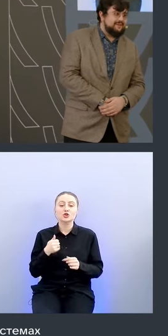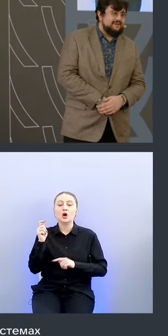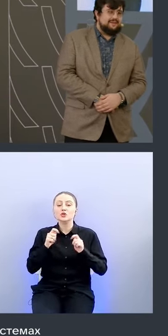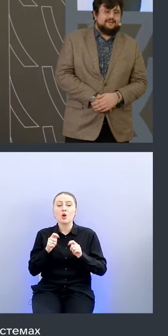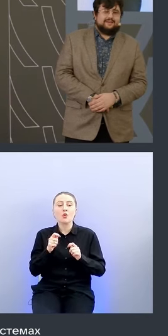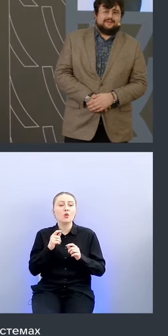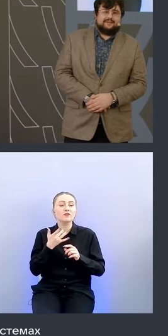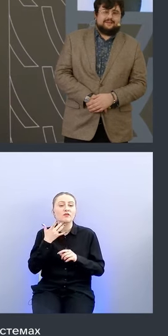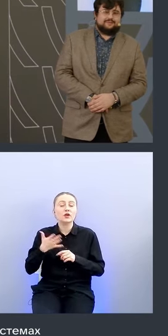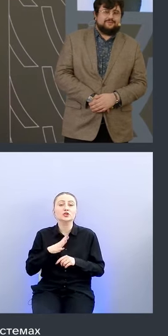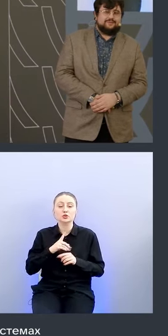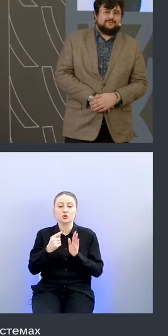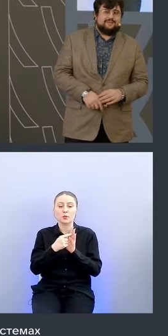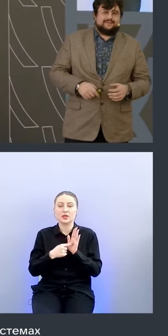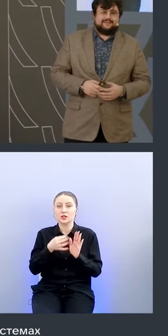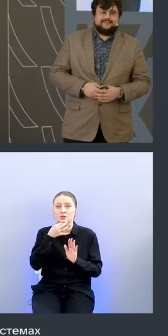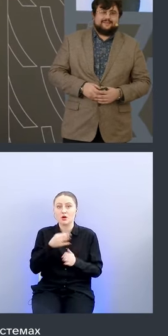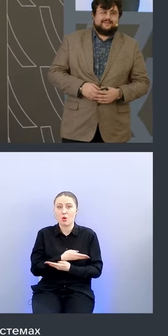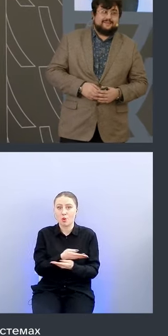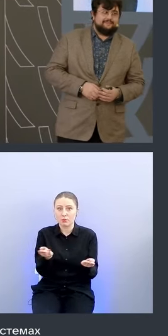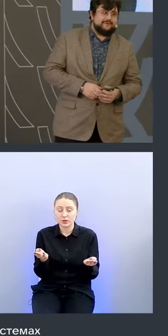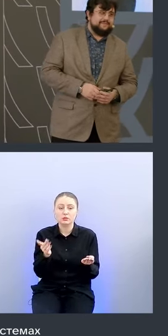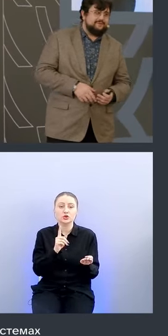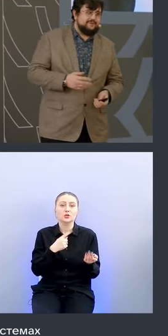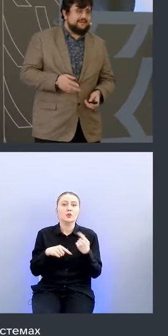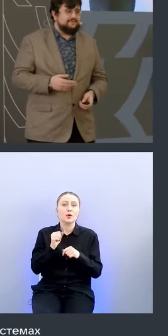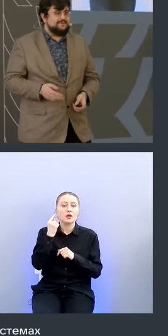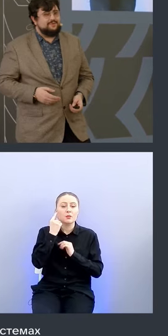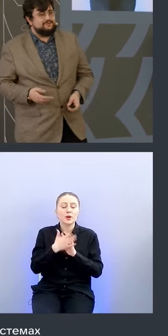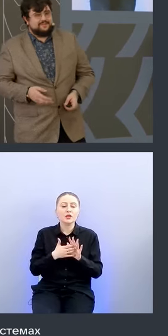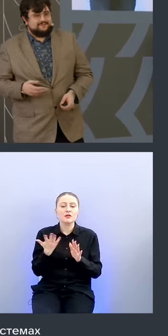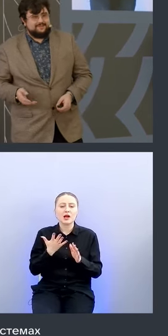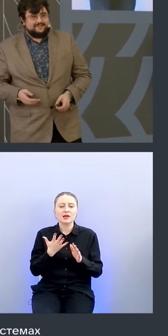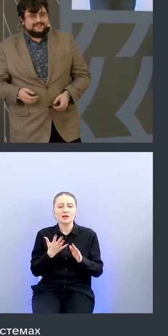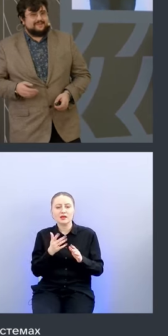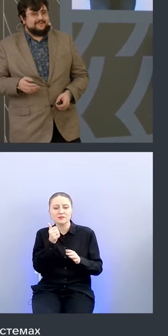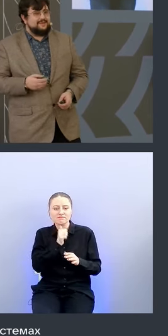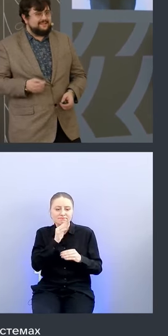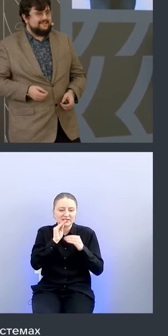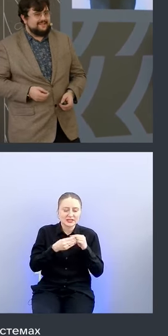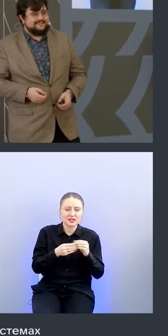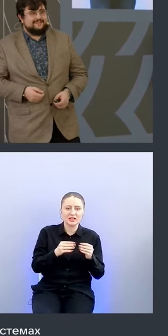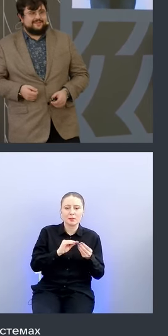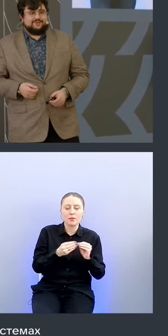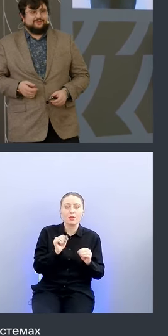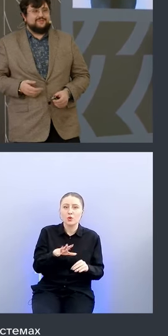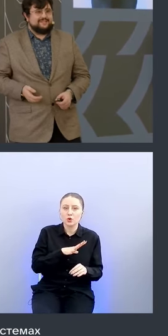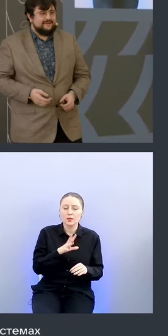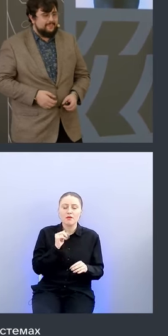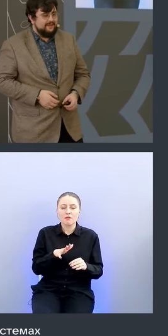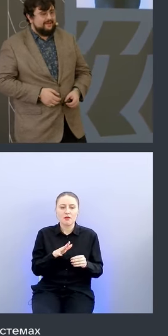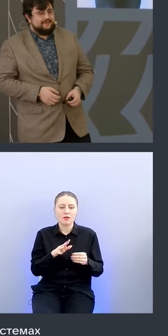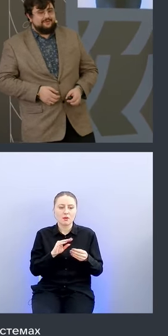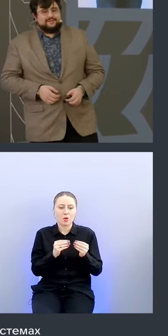опытом и чтобы мы поняли какие подводные камни вообще могут в принципе быть и как их обойти и как сделать хорошо и